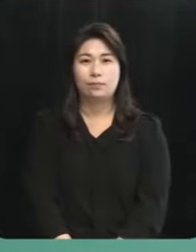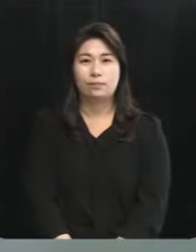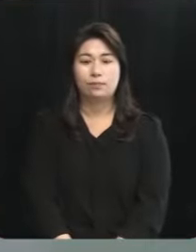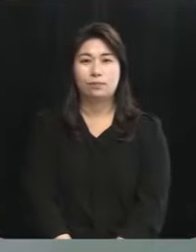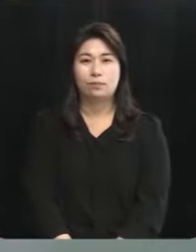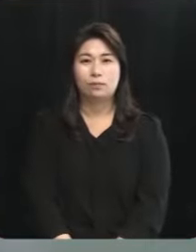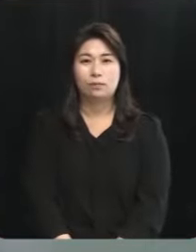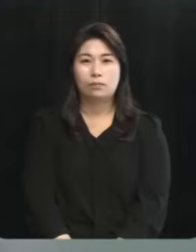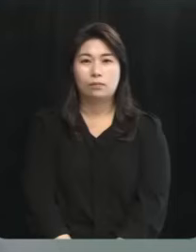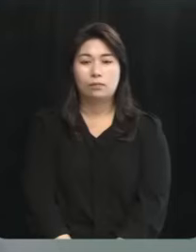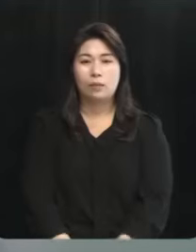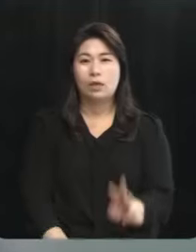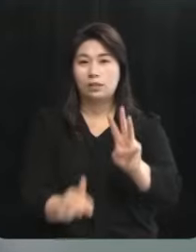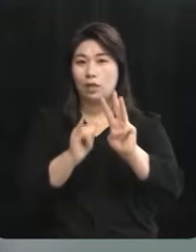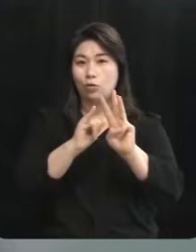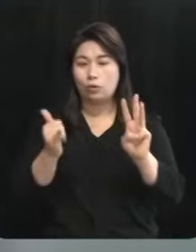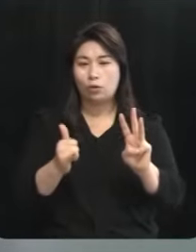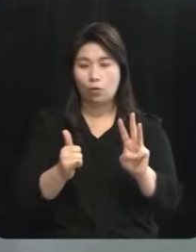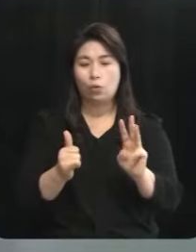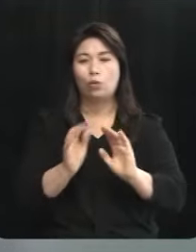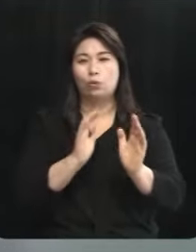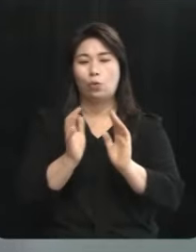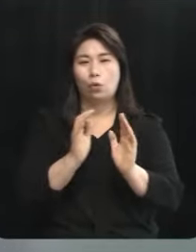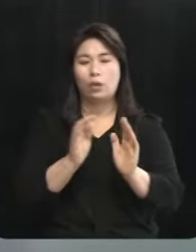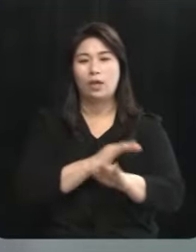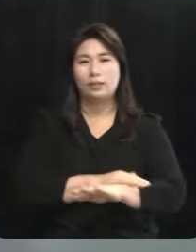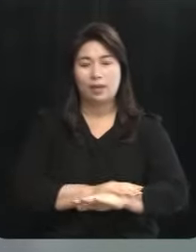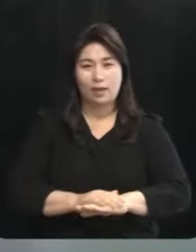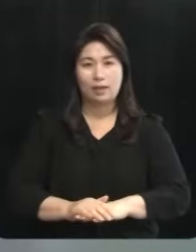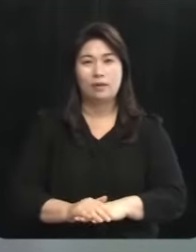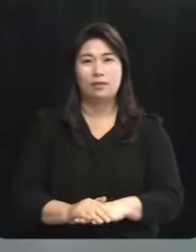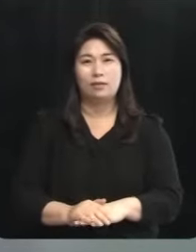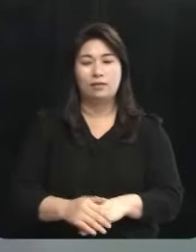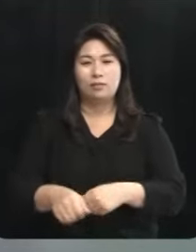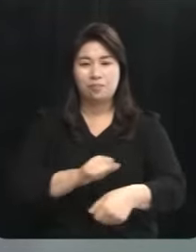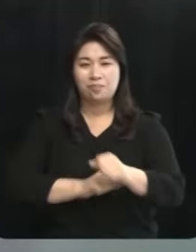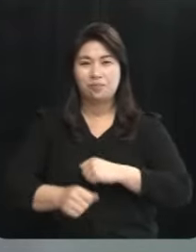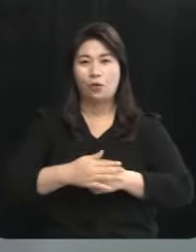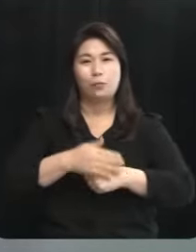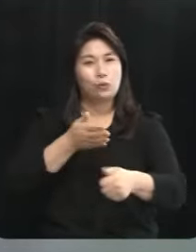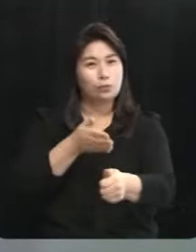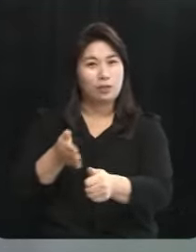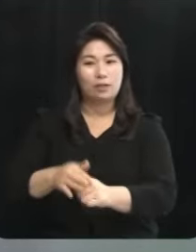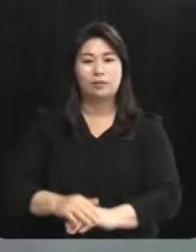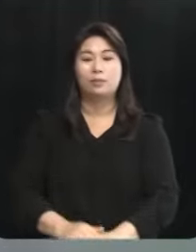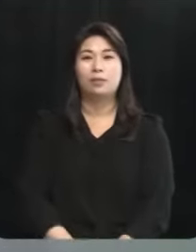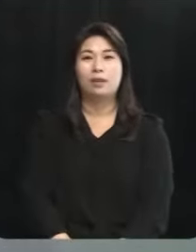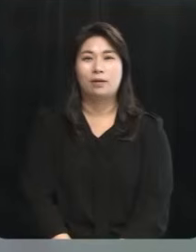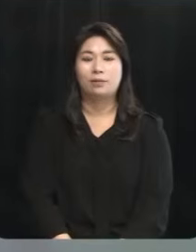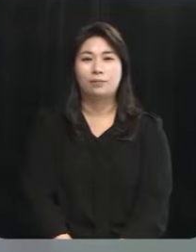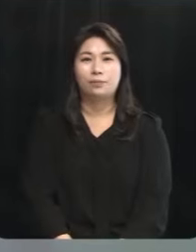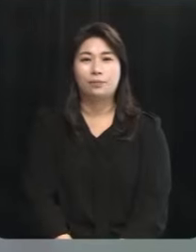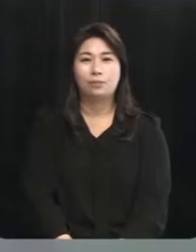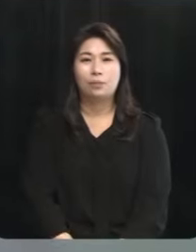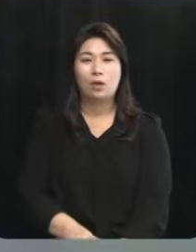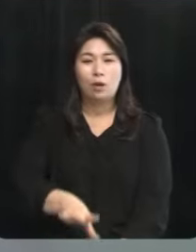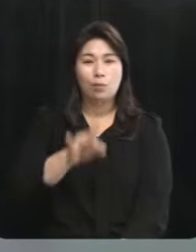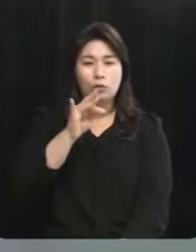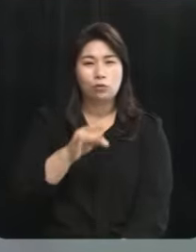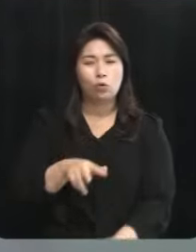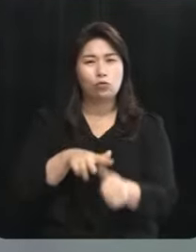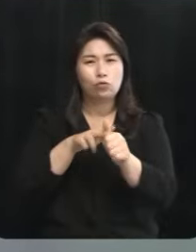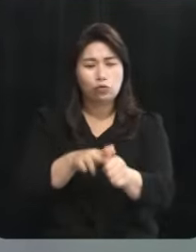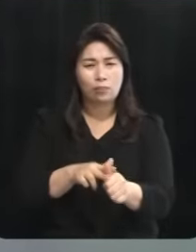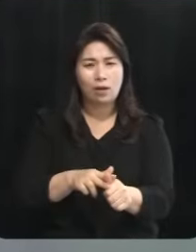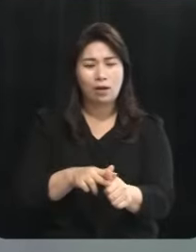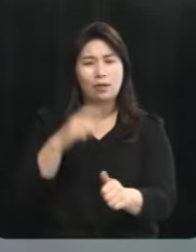새 후보께서는 유익한 토론회가 될 수 있도록 적극적인 협조를 부탁드리겠습니다 먼저 출마의 변을